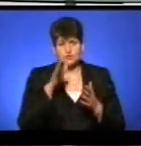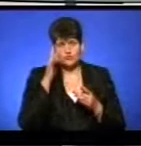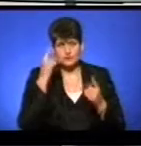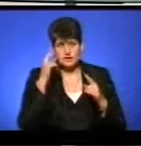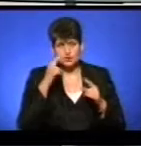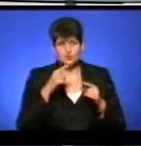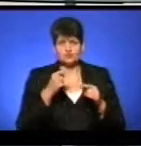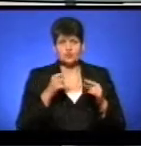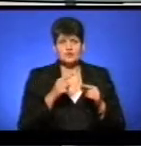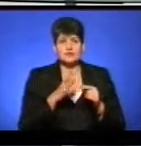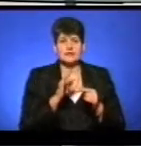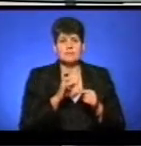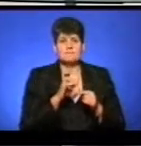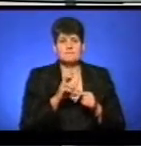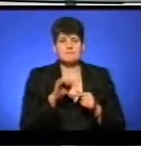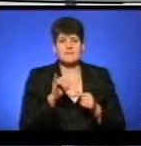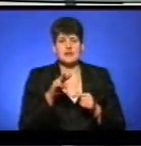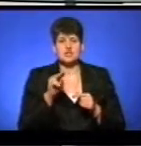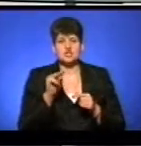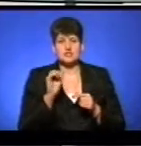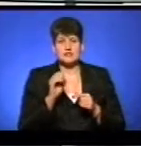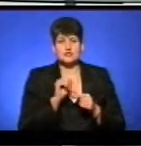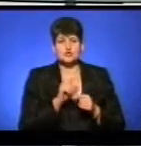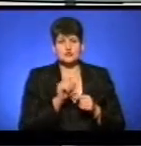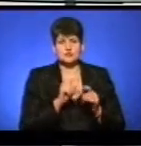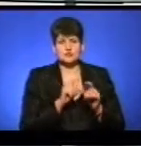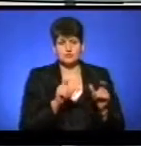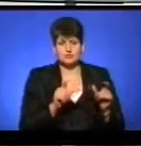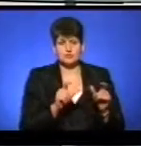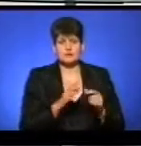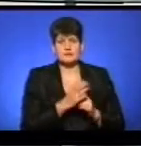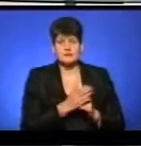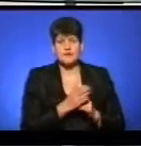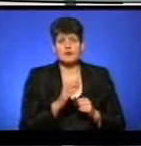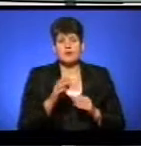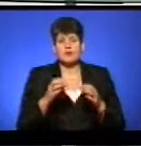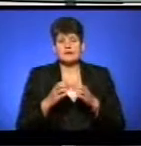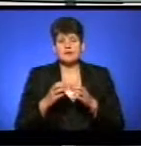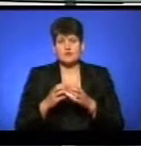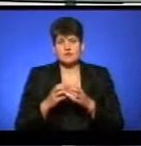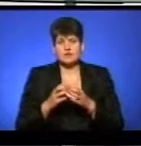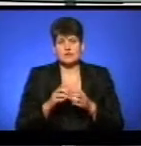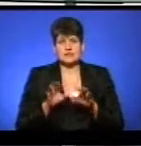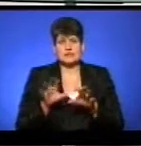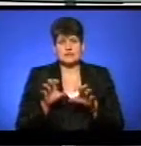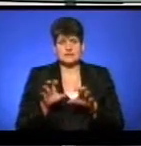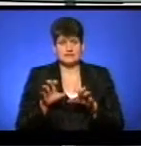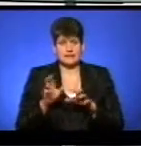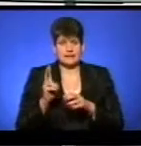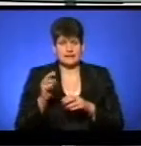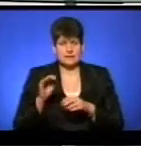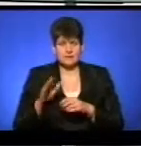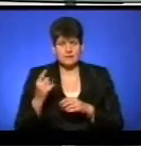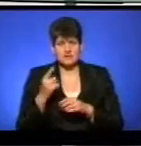творчості та вихованець більшозолотецького навчально-виховного комплексу Віктор Герсем'як. У категорії досягнення юних зоологів і тваринників